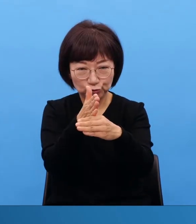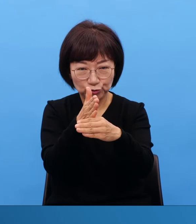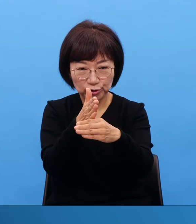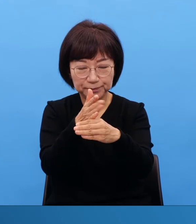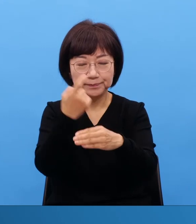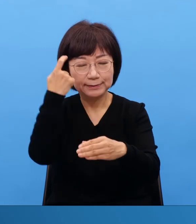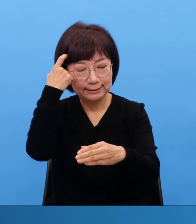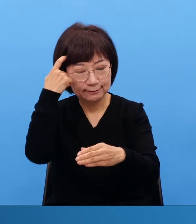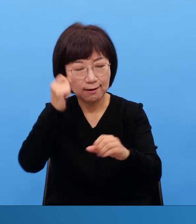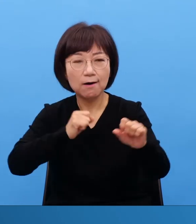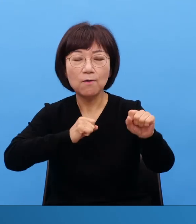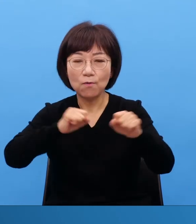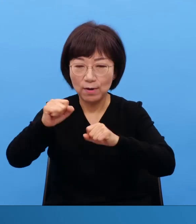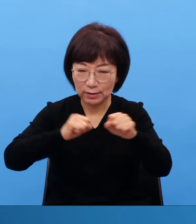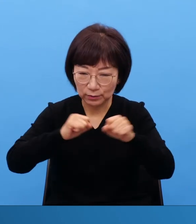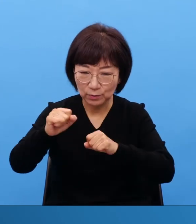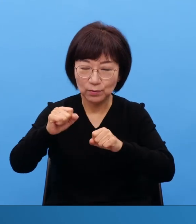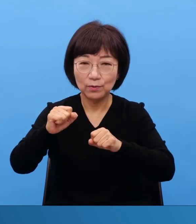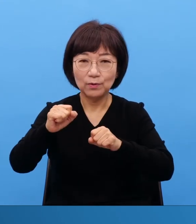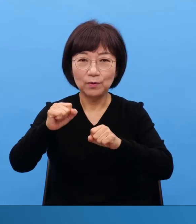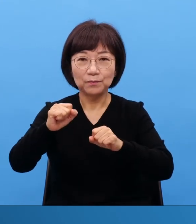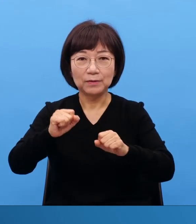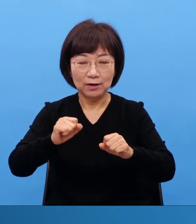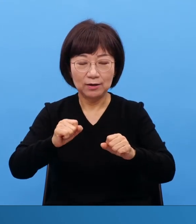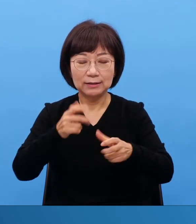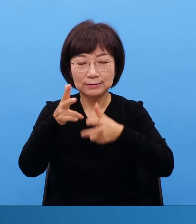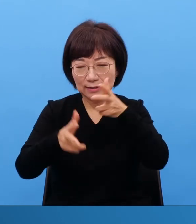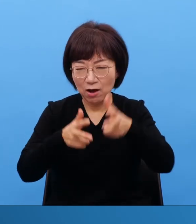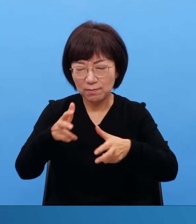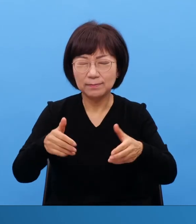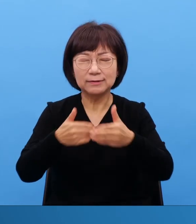여러분의 삶, 재산, 교회 중심으로 하세요